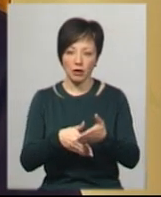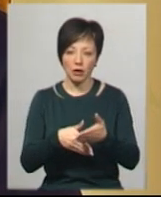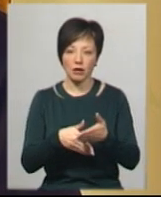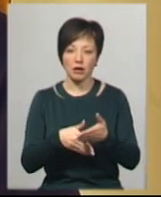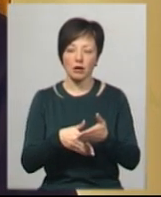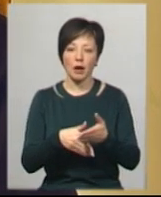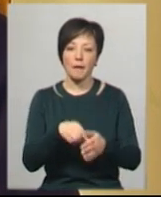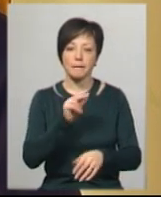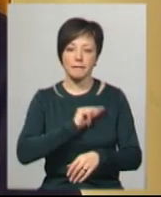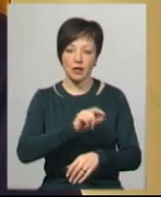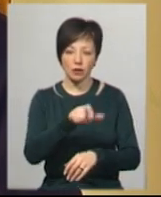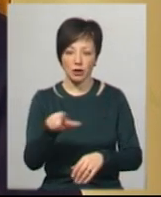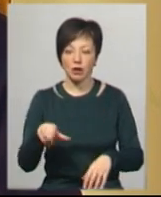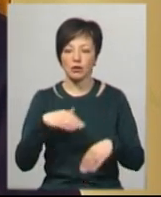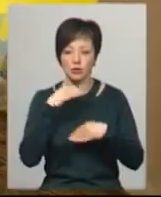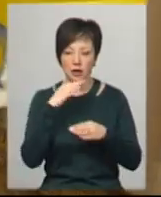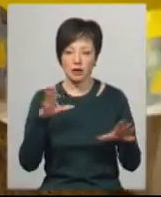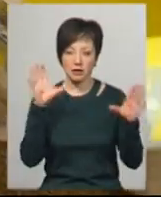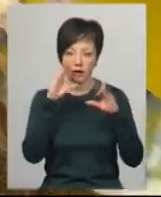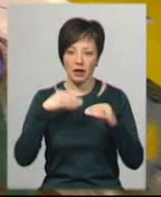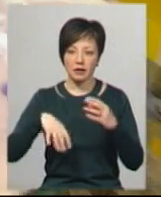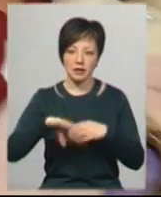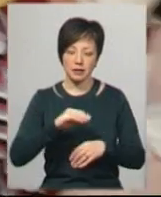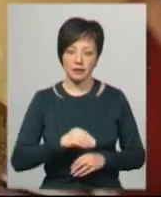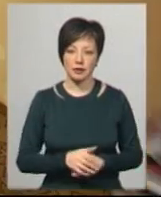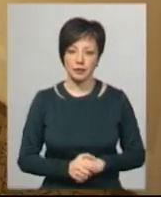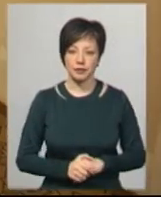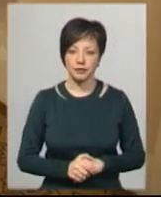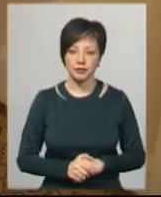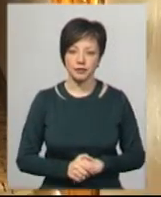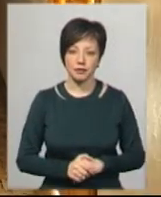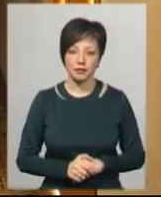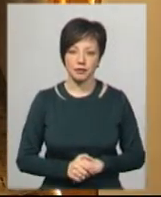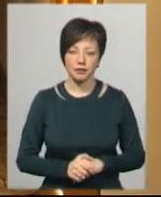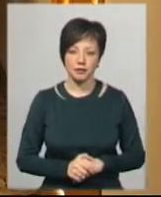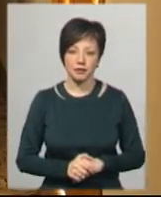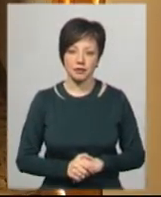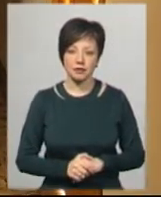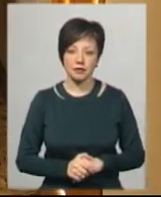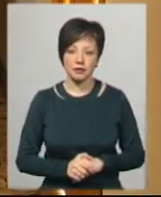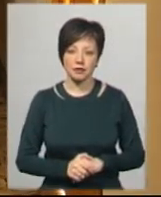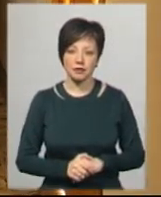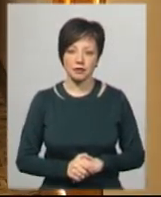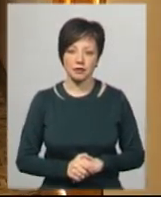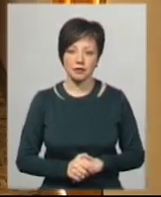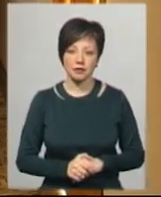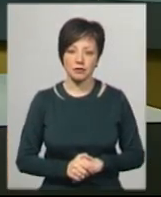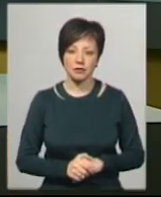персоналу достатньо і справляємося зі всім. Тетяна Ворожцова, Олександр Горішинський. Новини на Суспільному. Хмельницький.